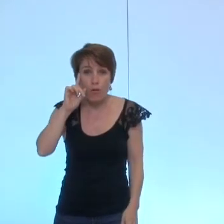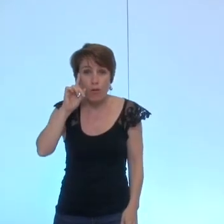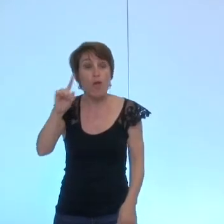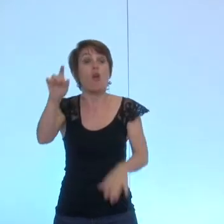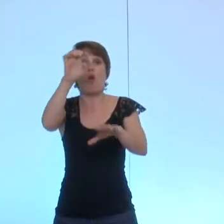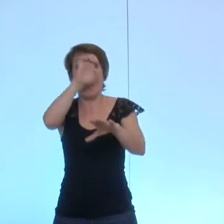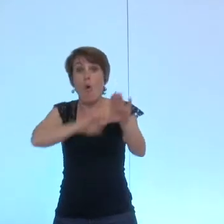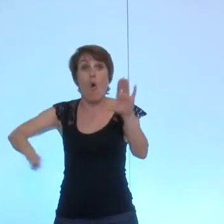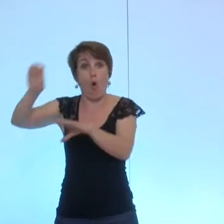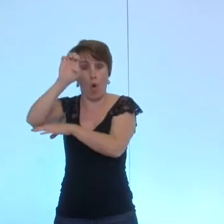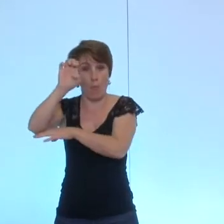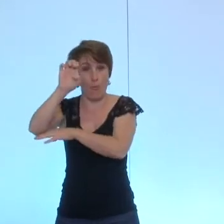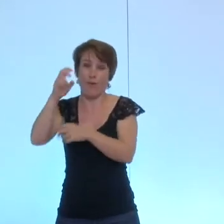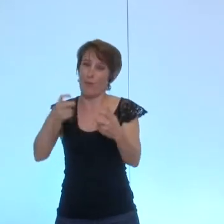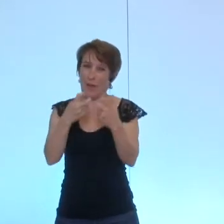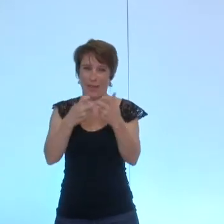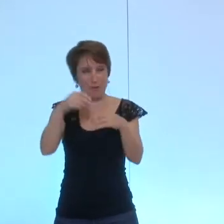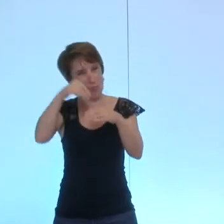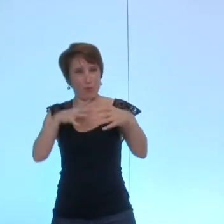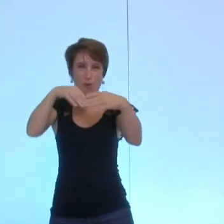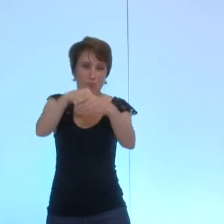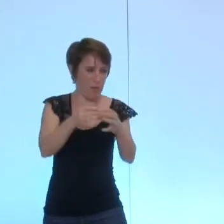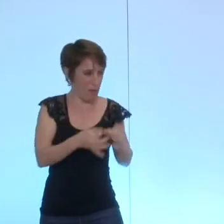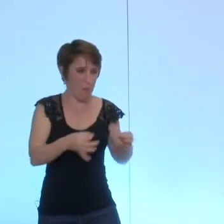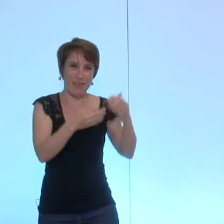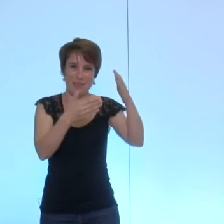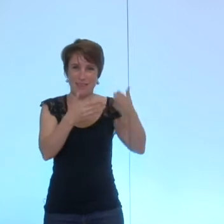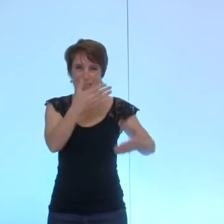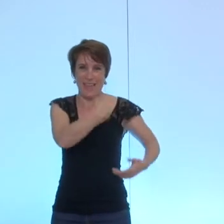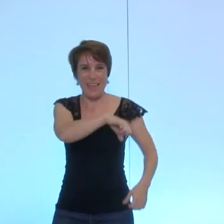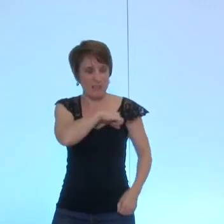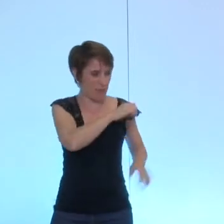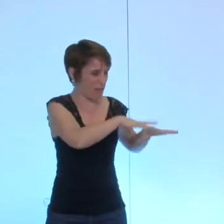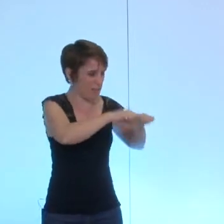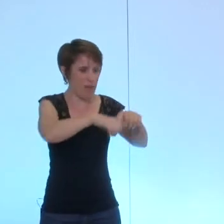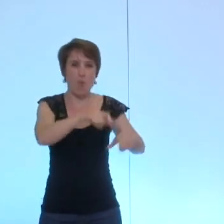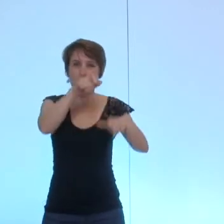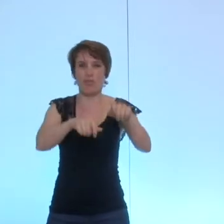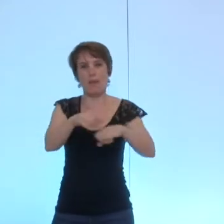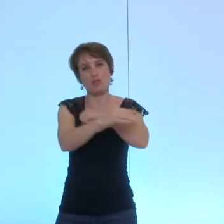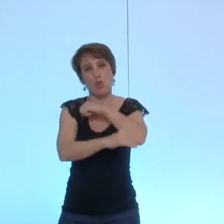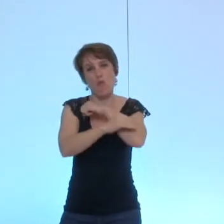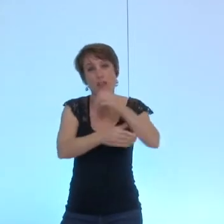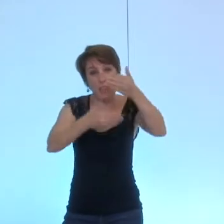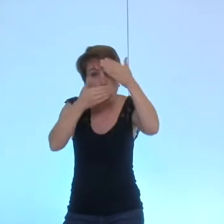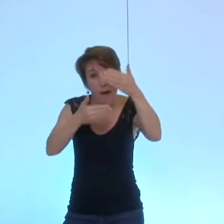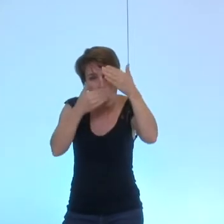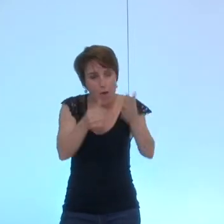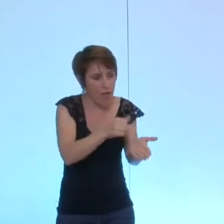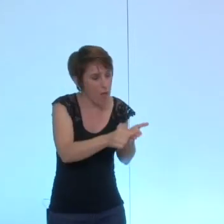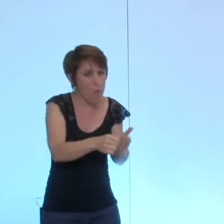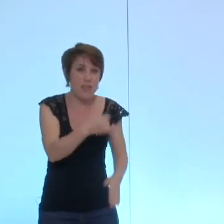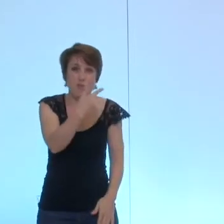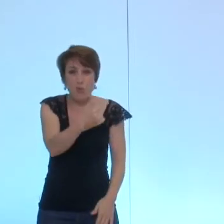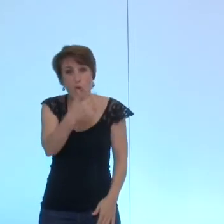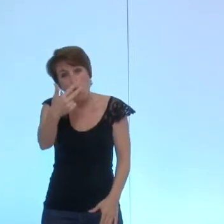Europe des pays comme l'Espagne qui embauchent des travailleurs marocains à deux ou trois euros attendez ma chère